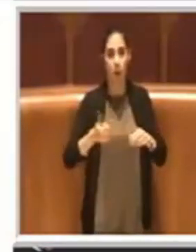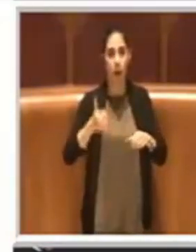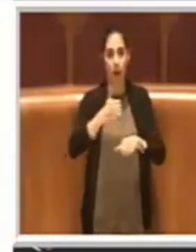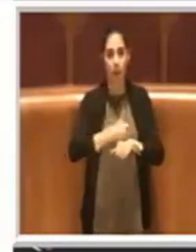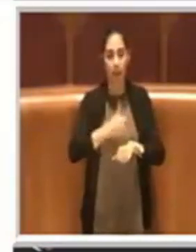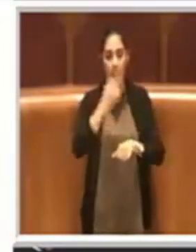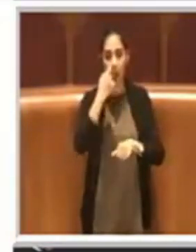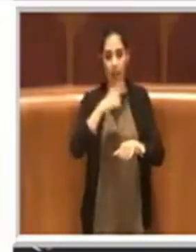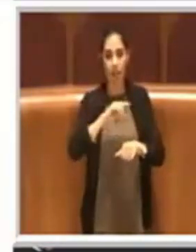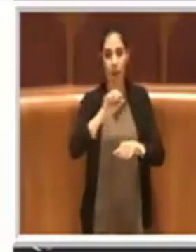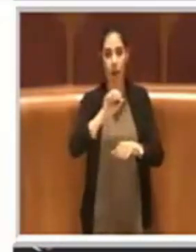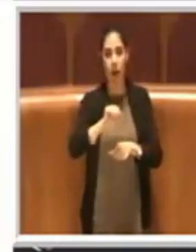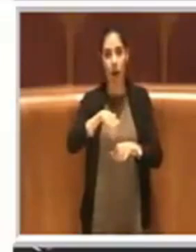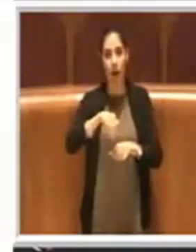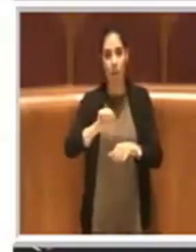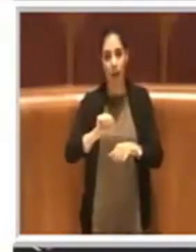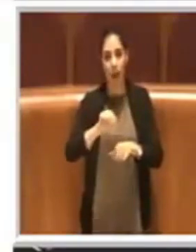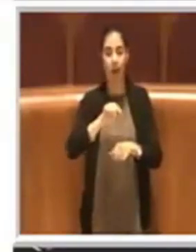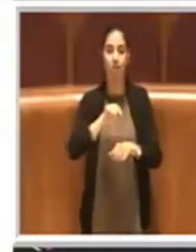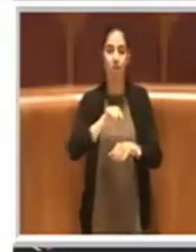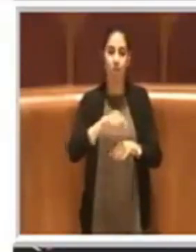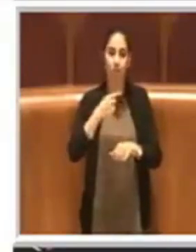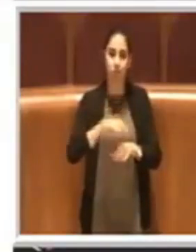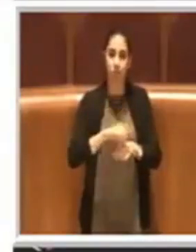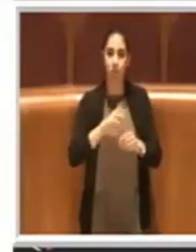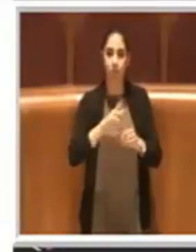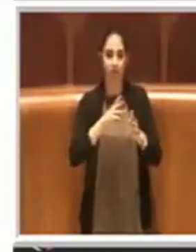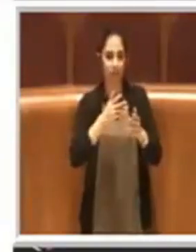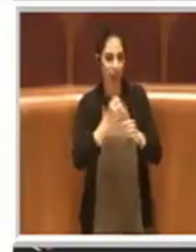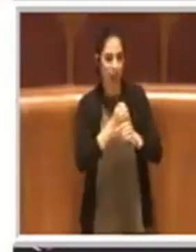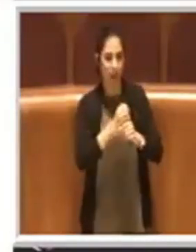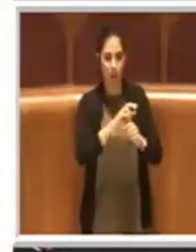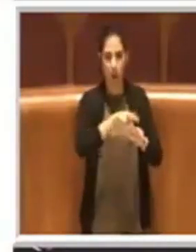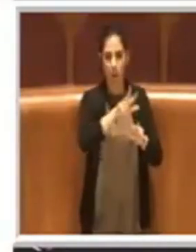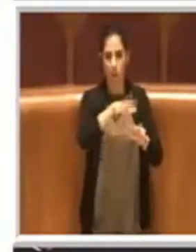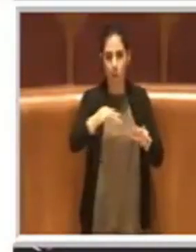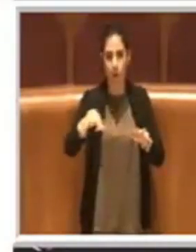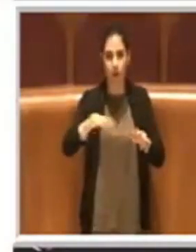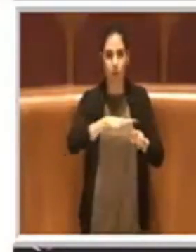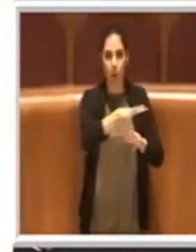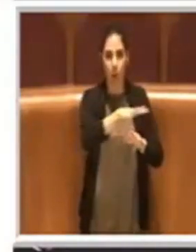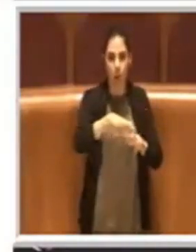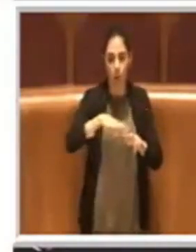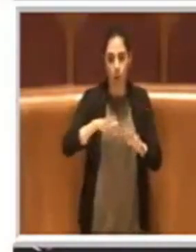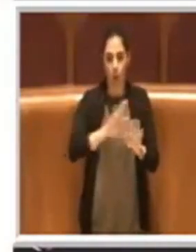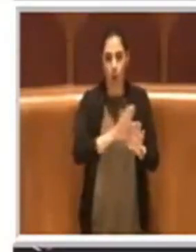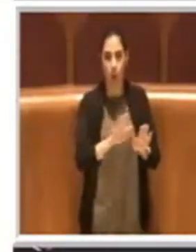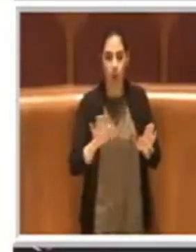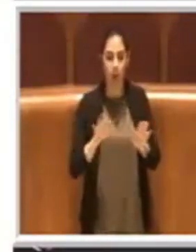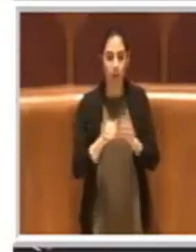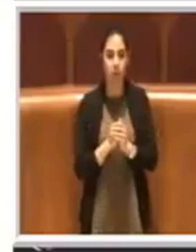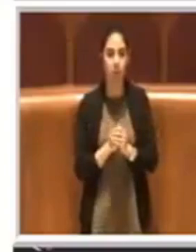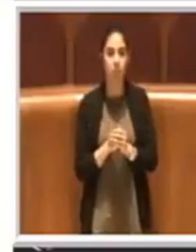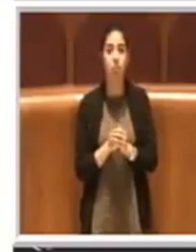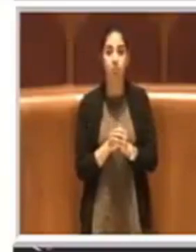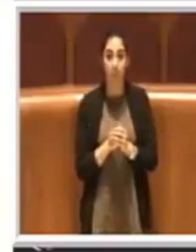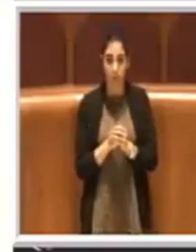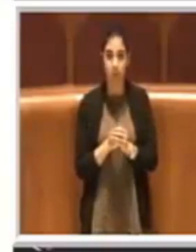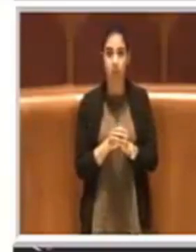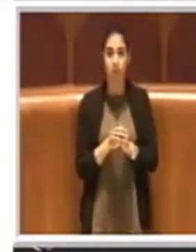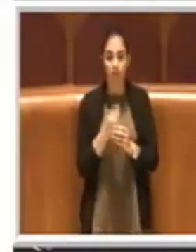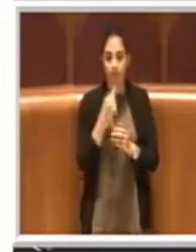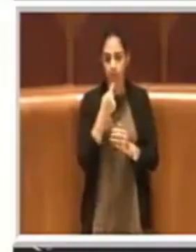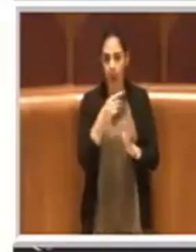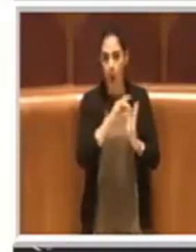Ama, che operano all'interno dei municipi. Allora è frutto di questo bilancio perché